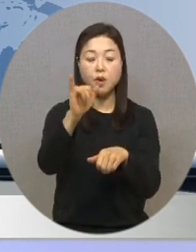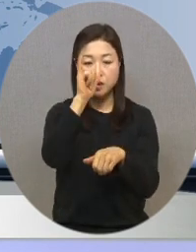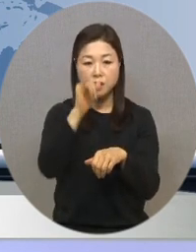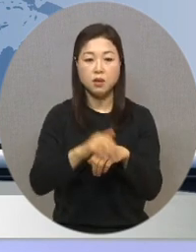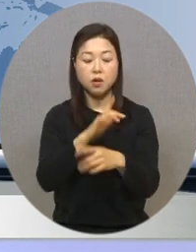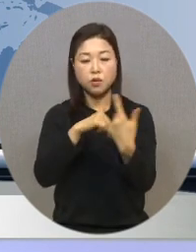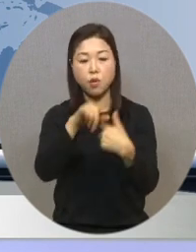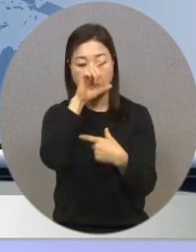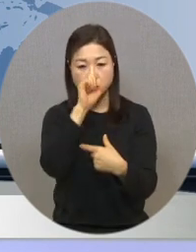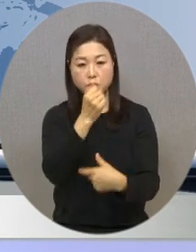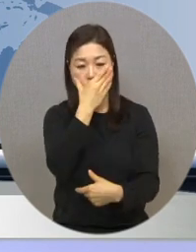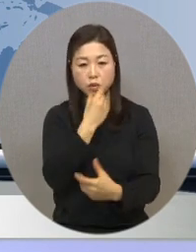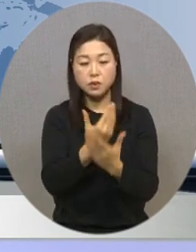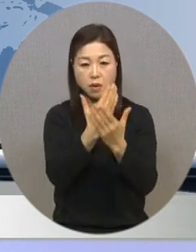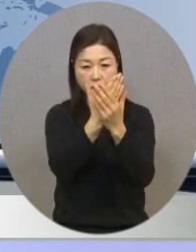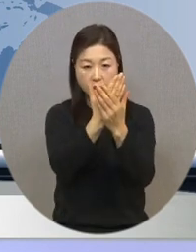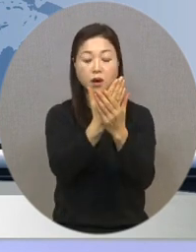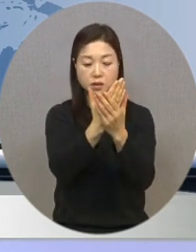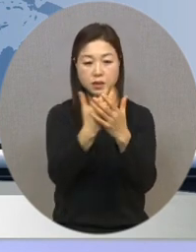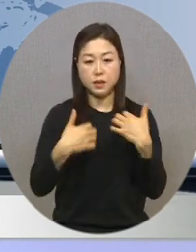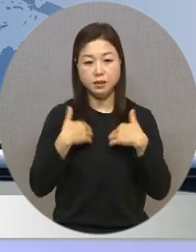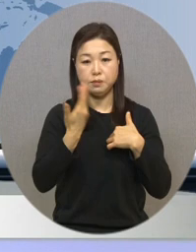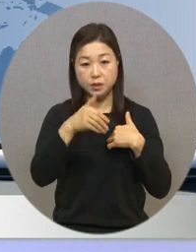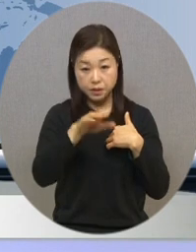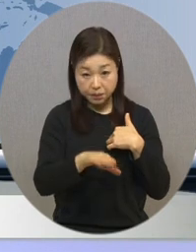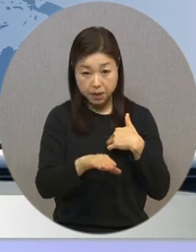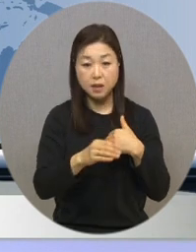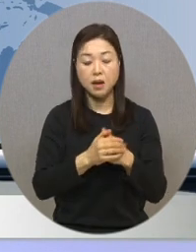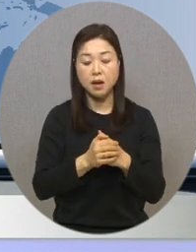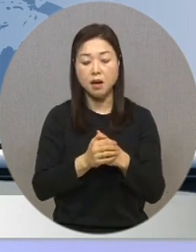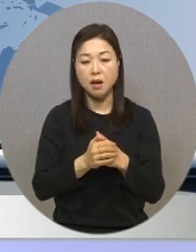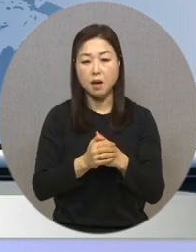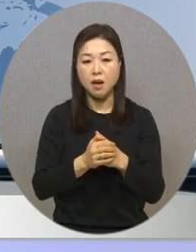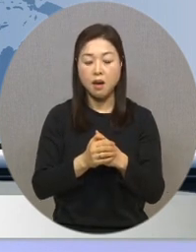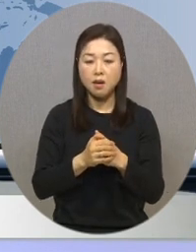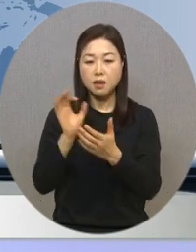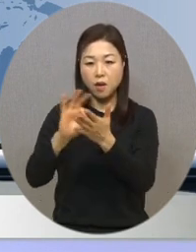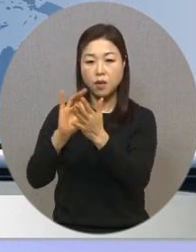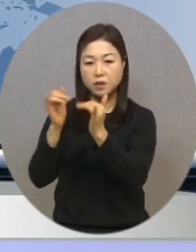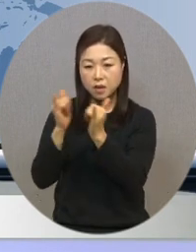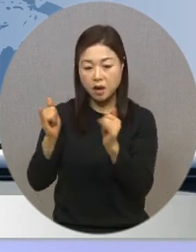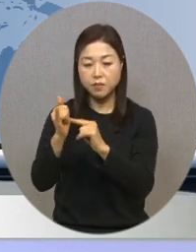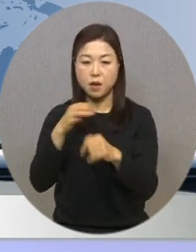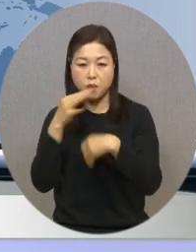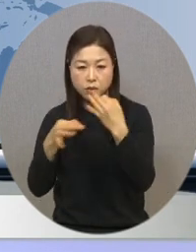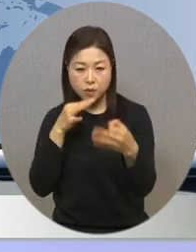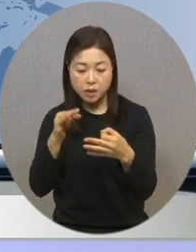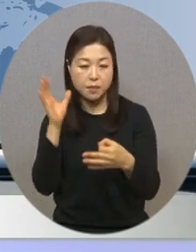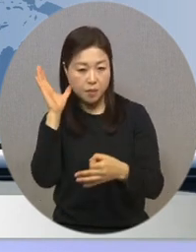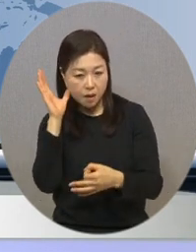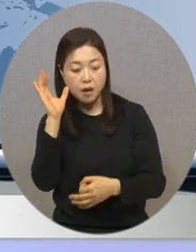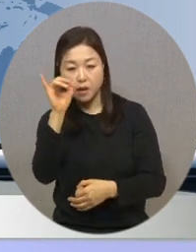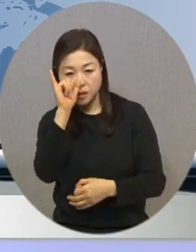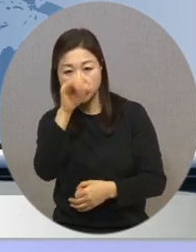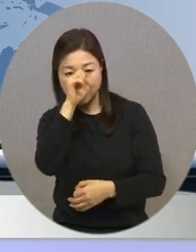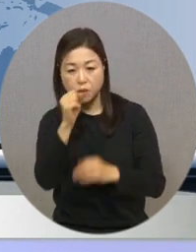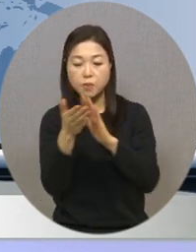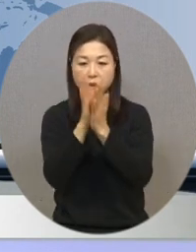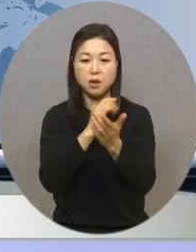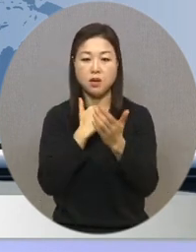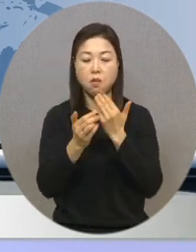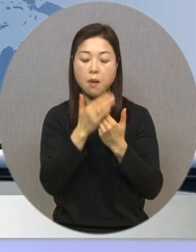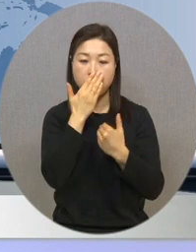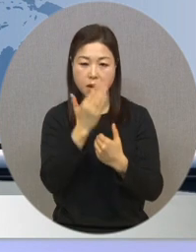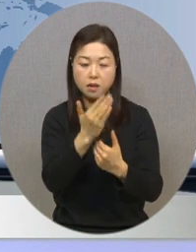나은 방향으로의 변화는 반갑지만 이왕이면 이용자의 목소리에 귀를 기울인 긍정의 변화를 경험할 수